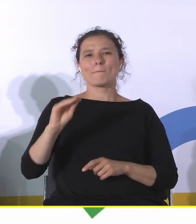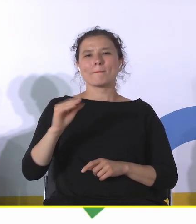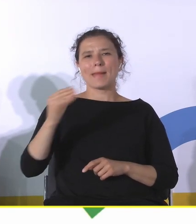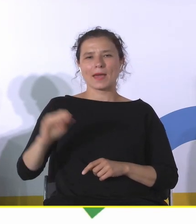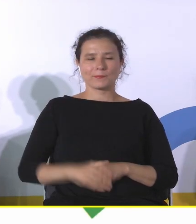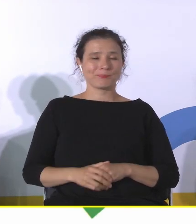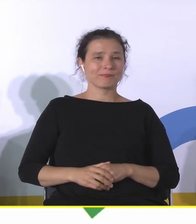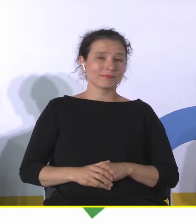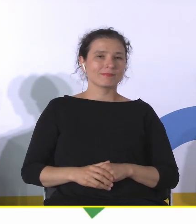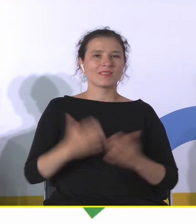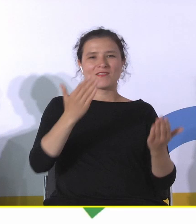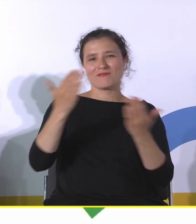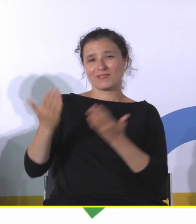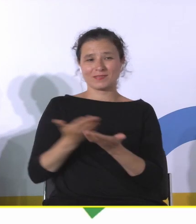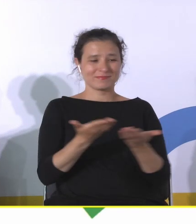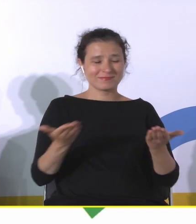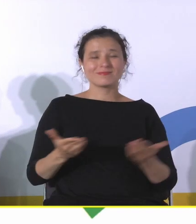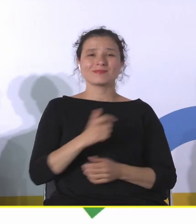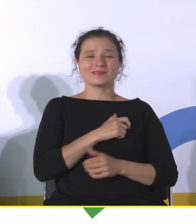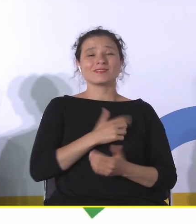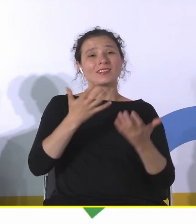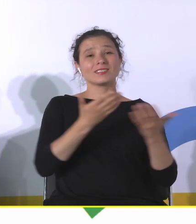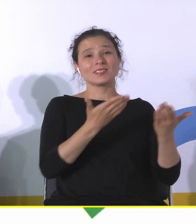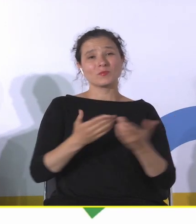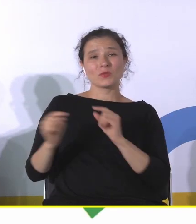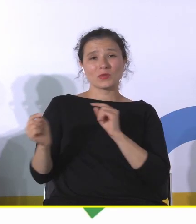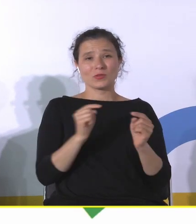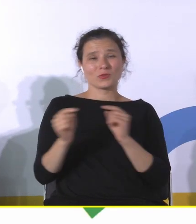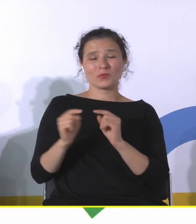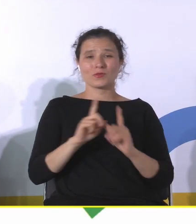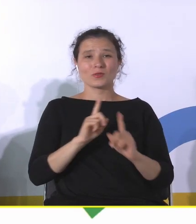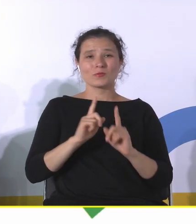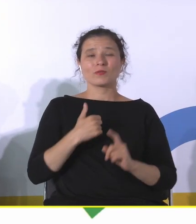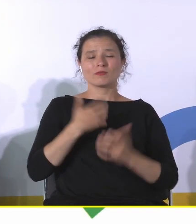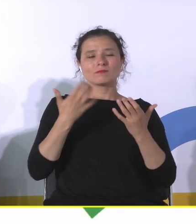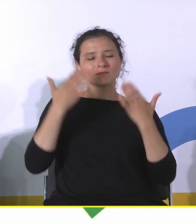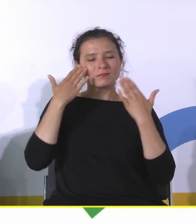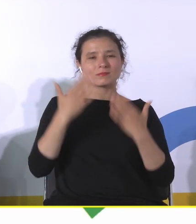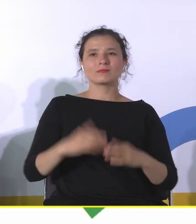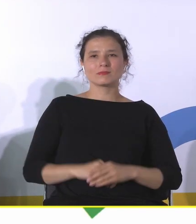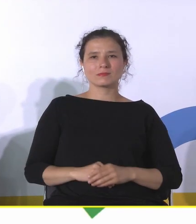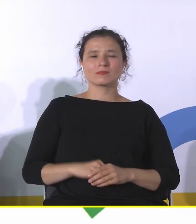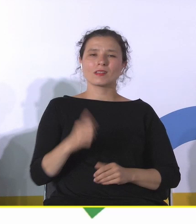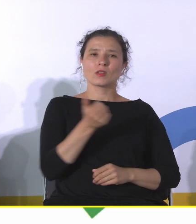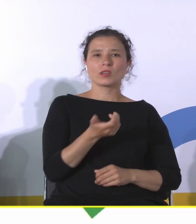Chciałbym zaprosić na rozmowę, którą chciałbym poświęcić kilku